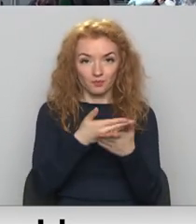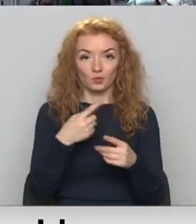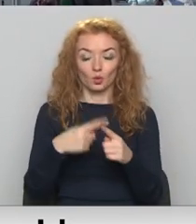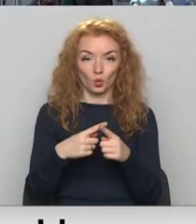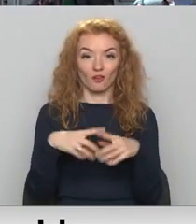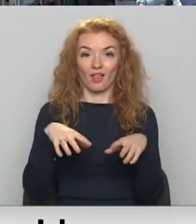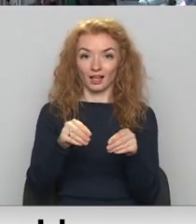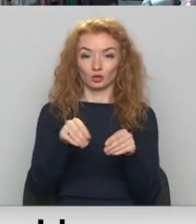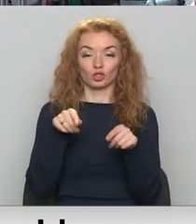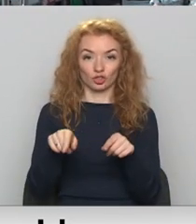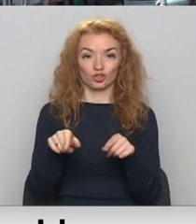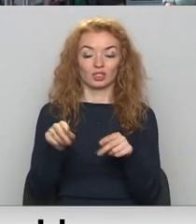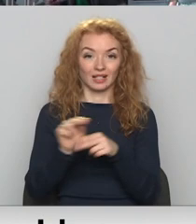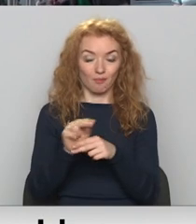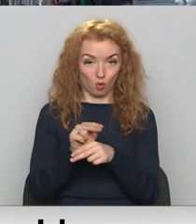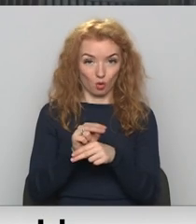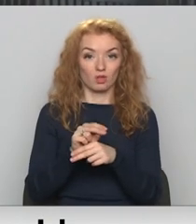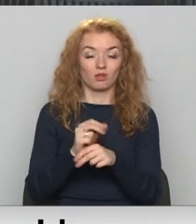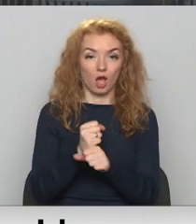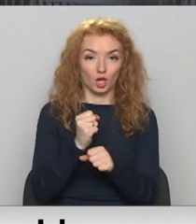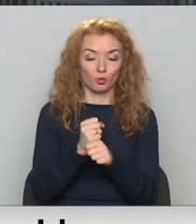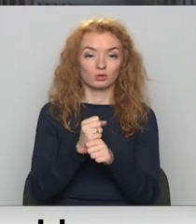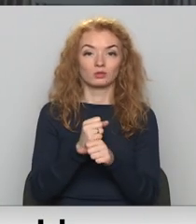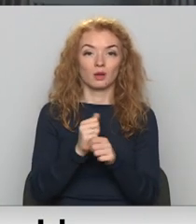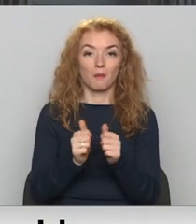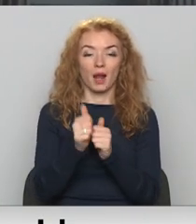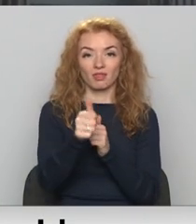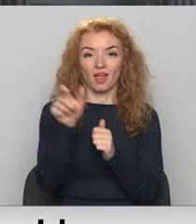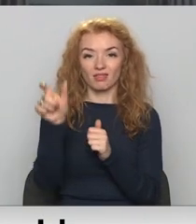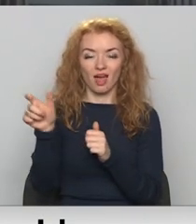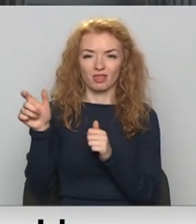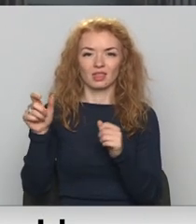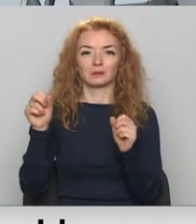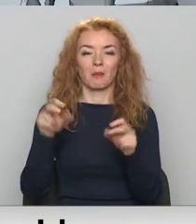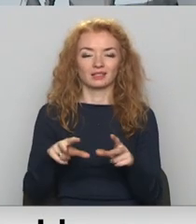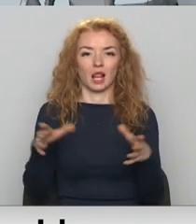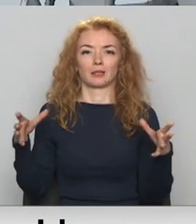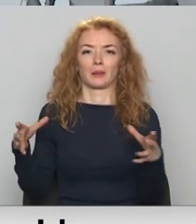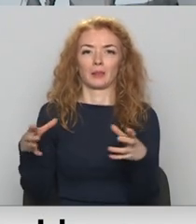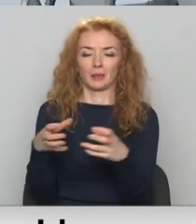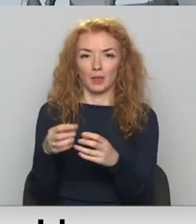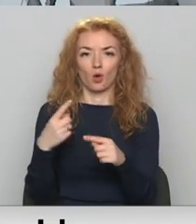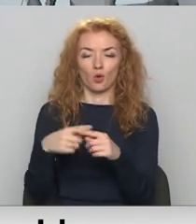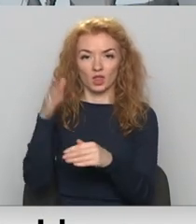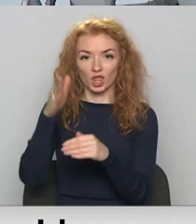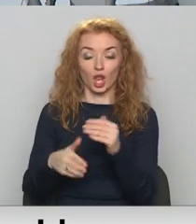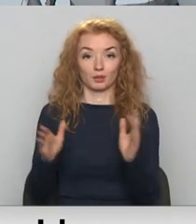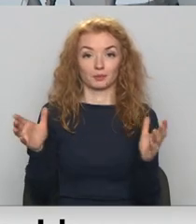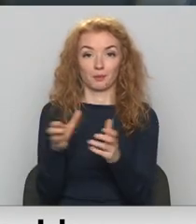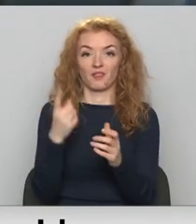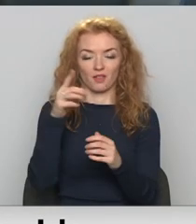veicot Meža parka estrādes remontdarbus, iespējams pretendentu loku sticis mākslīgi sašaurināts, pietiekuma termiņam atvēlot